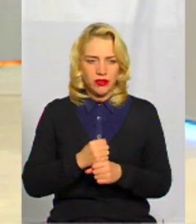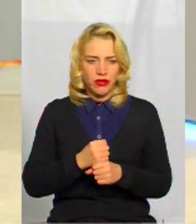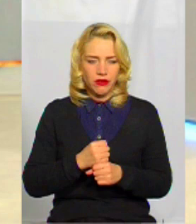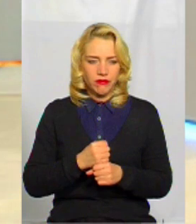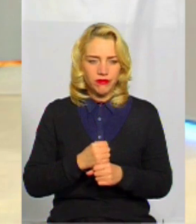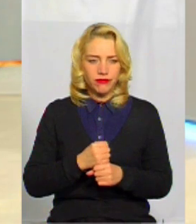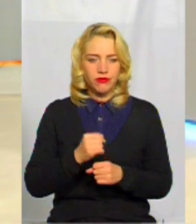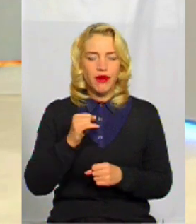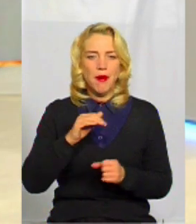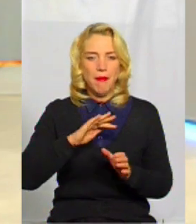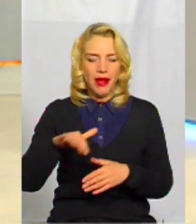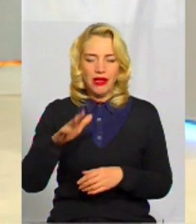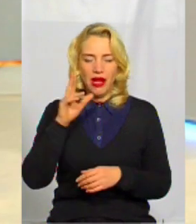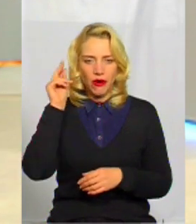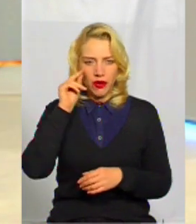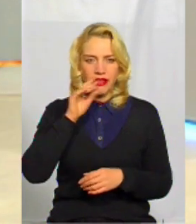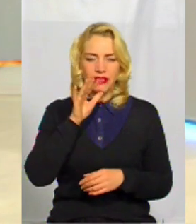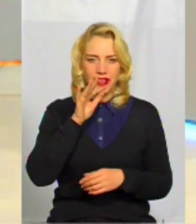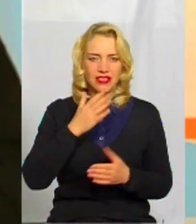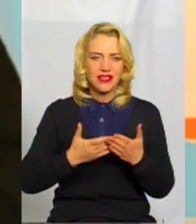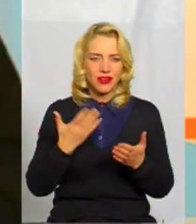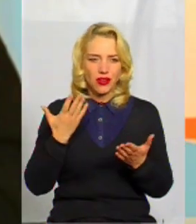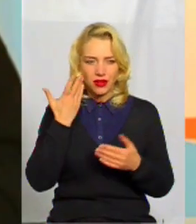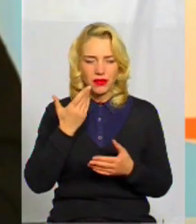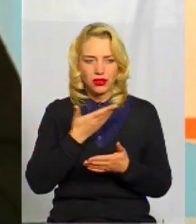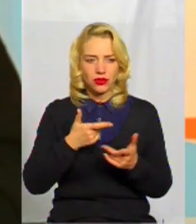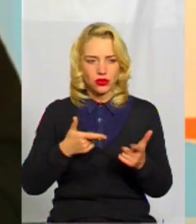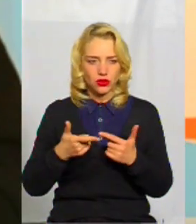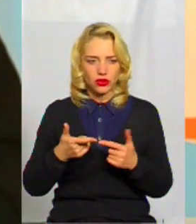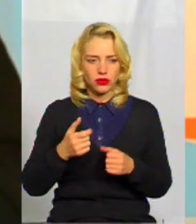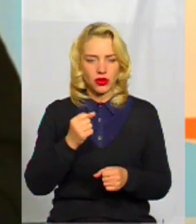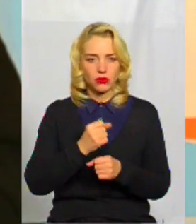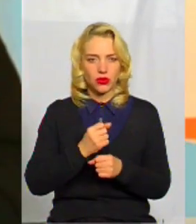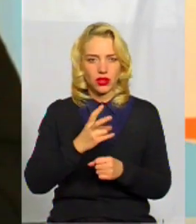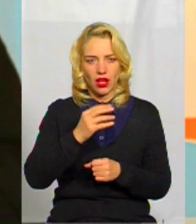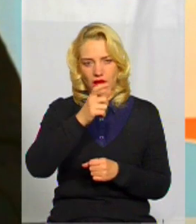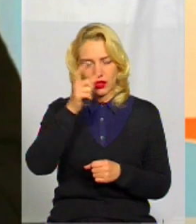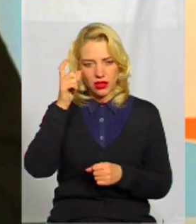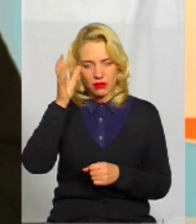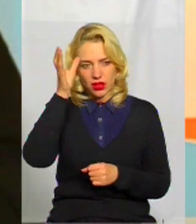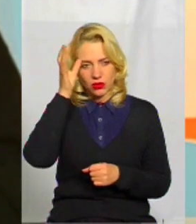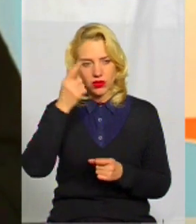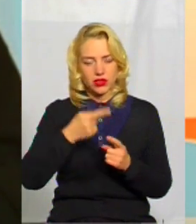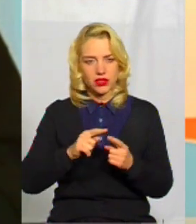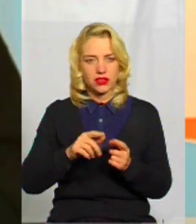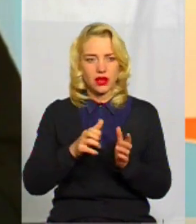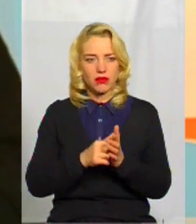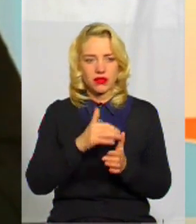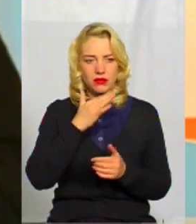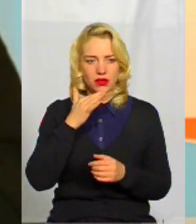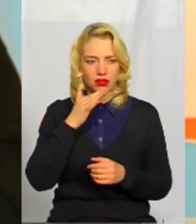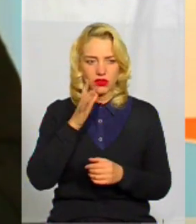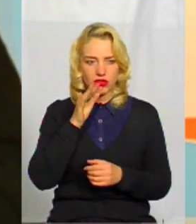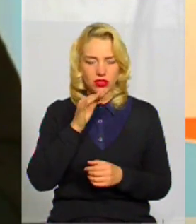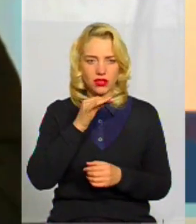дуже багато працюю в післяурочний час. Наприклад, ми готуємо роботи Малої академії наук. Це займає колосальний час